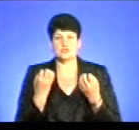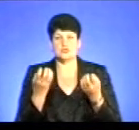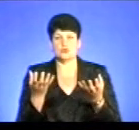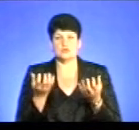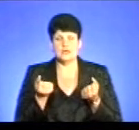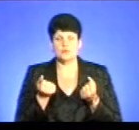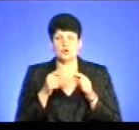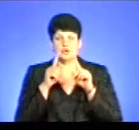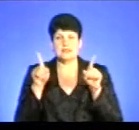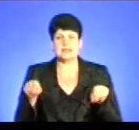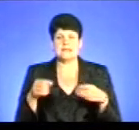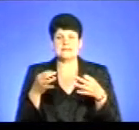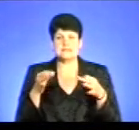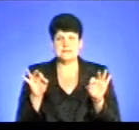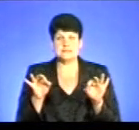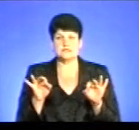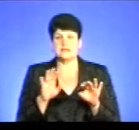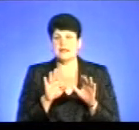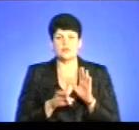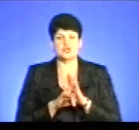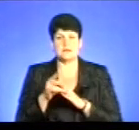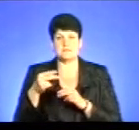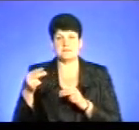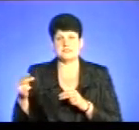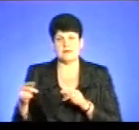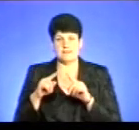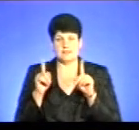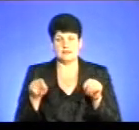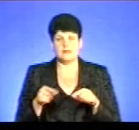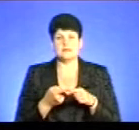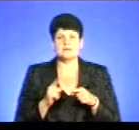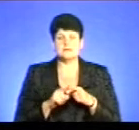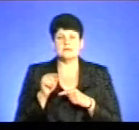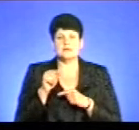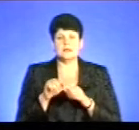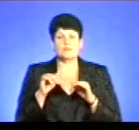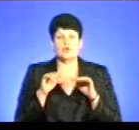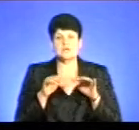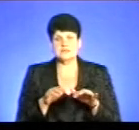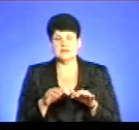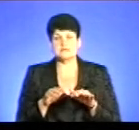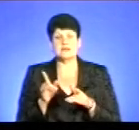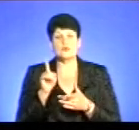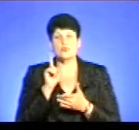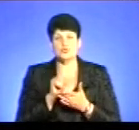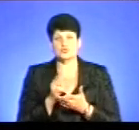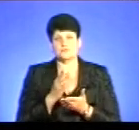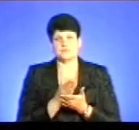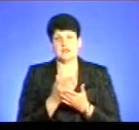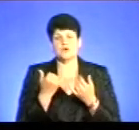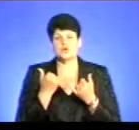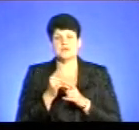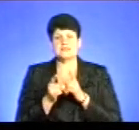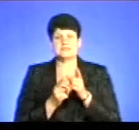ліцензію, ще взагалі не починали підписання декларацій. Це такий процес, який, скажімо так, обов'язковий. І сьогодні